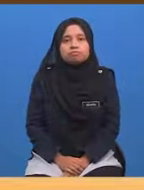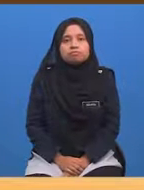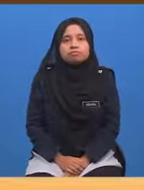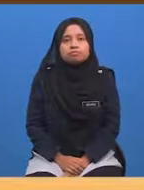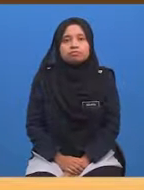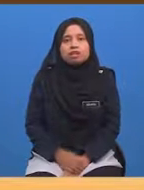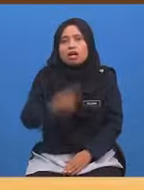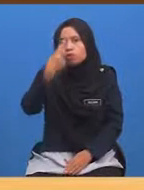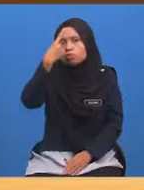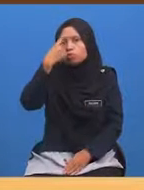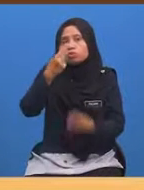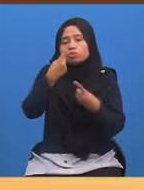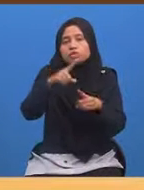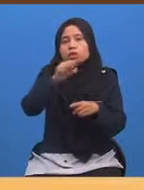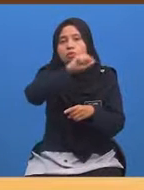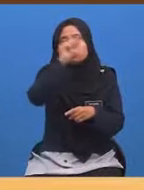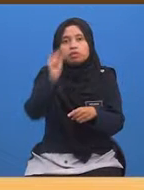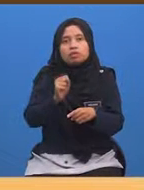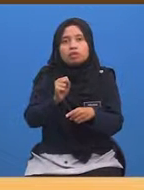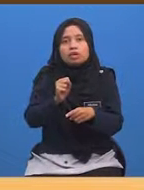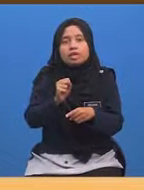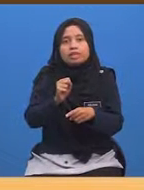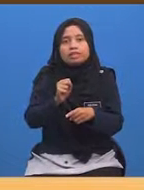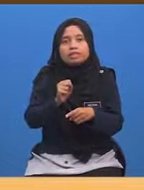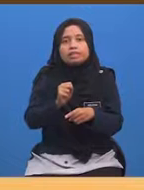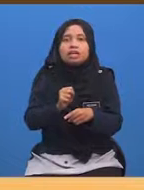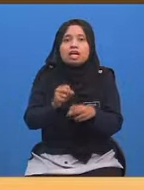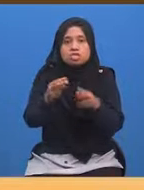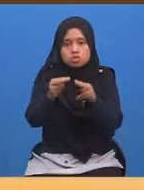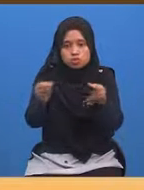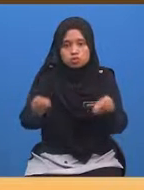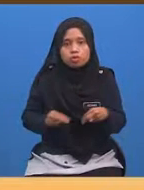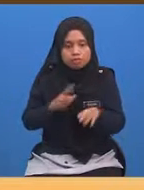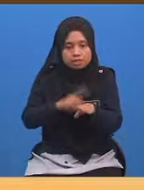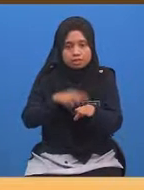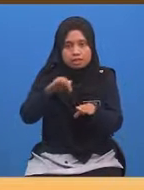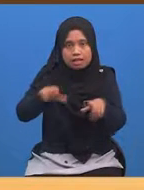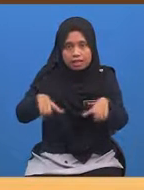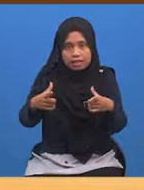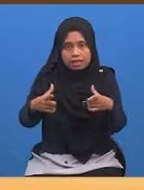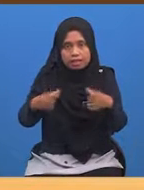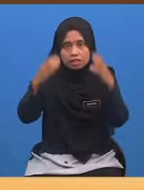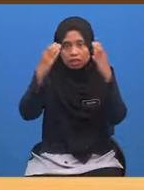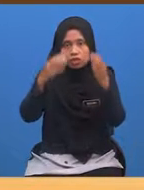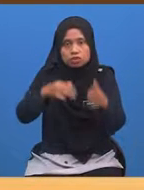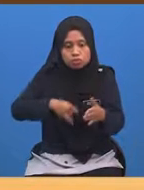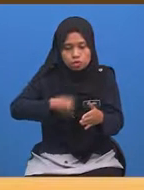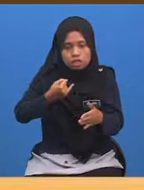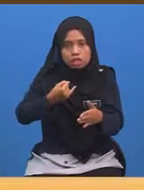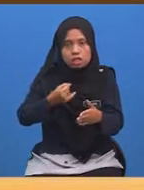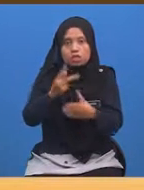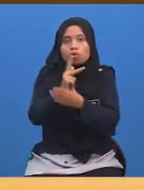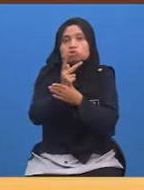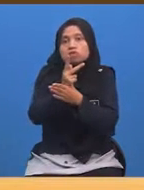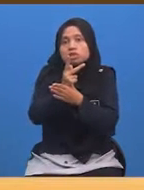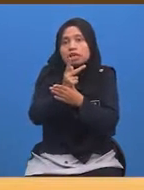Untuk menjawab soalan Melibatkan zon masa yang berbeza Cikgu ingin kongsikan